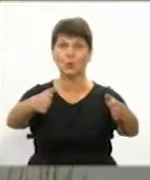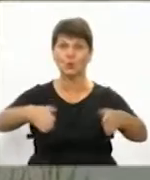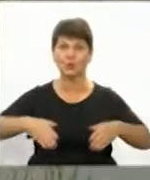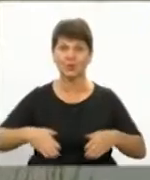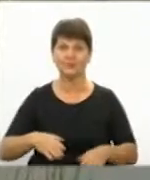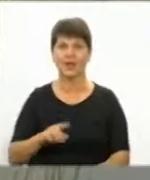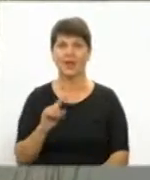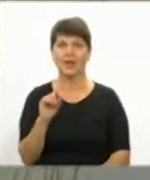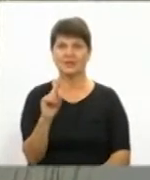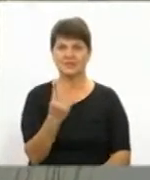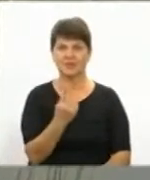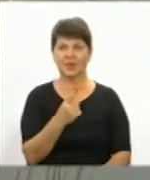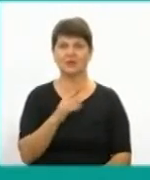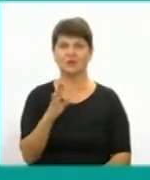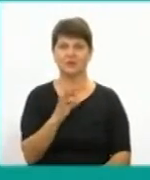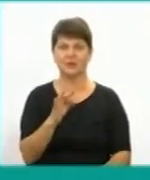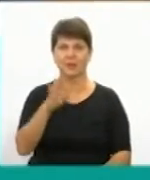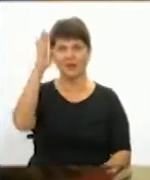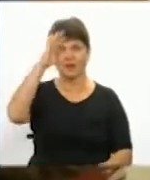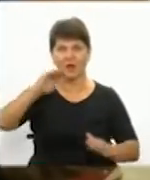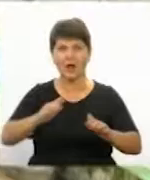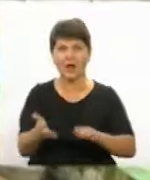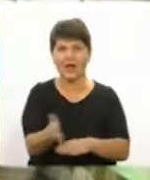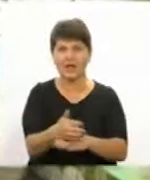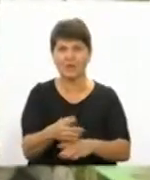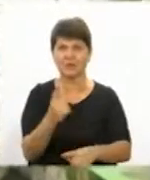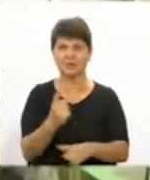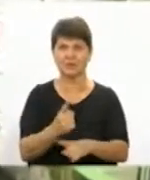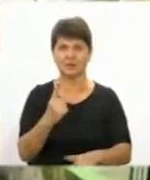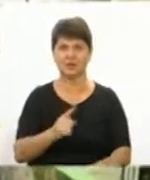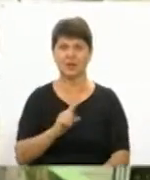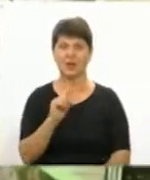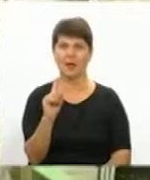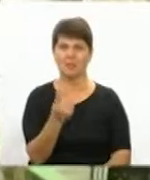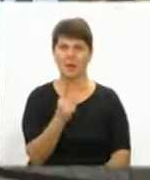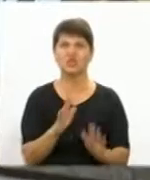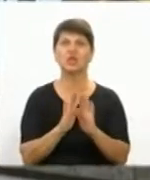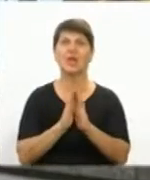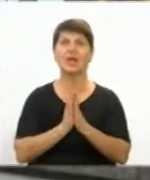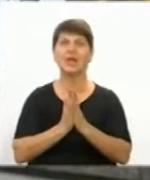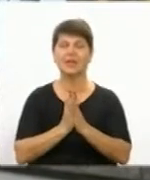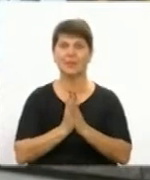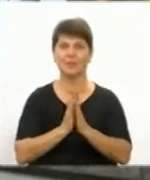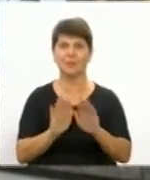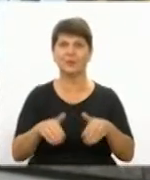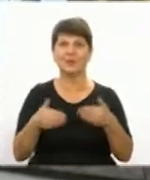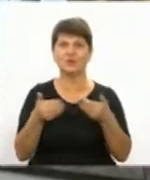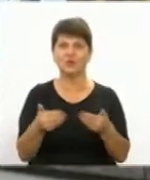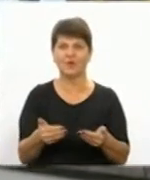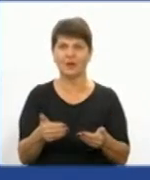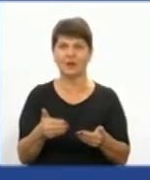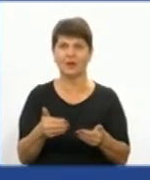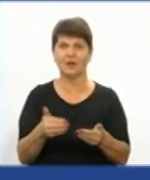огловити рибу на зимувальних ямах заборонено. Перший день Вінбукфесту книги презентували автори дитячої літератури.